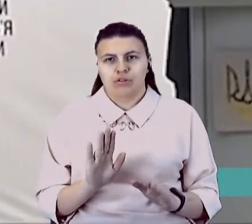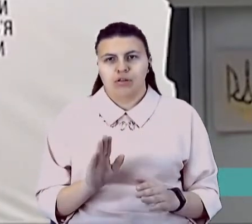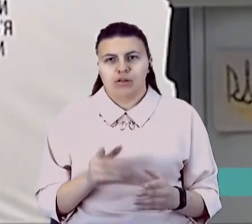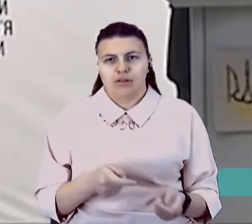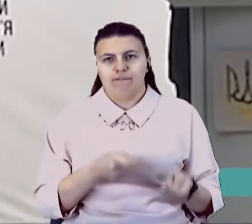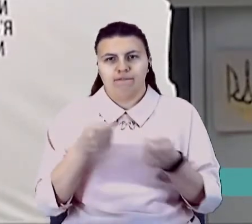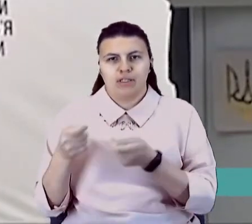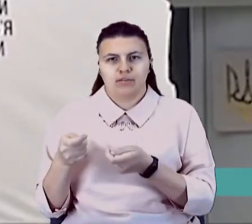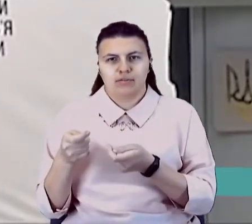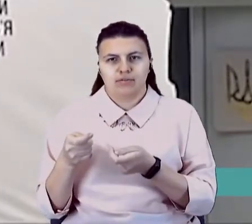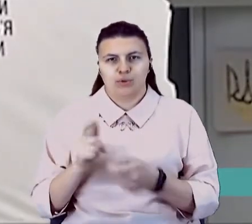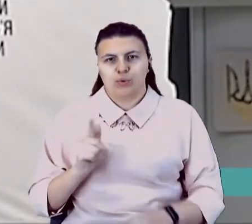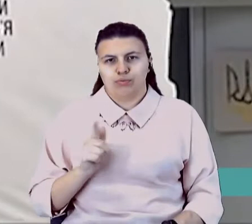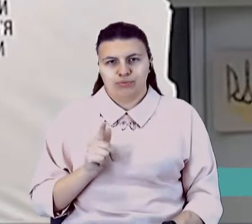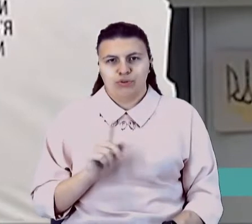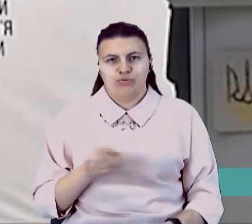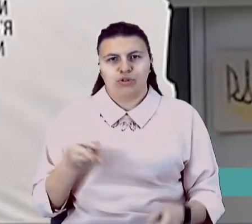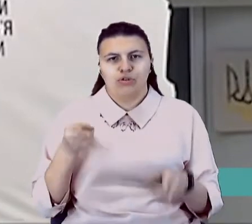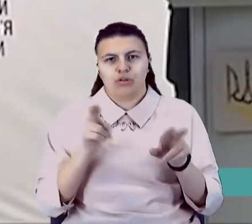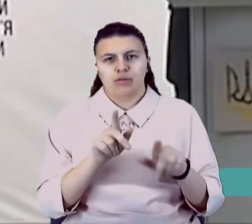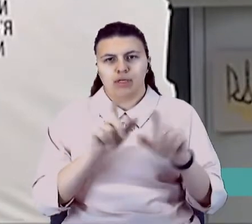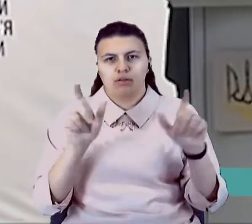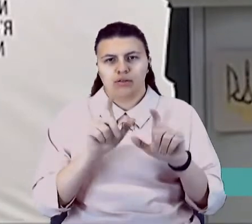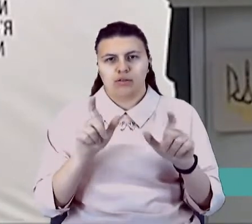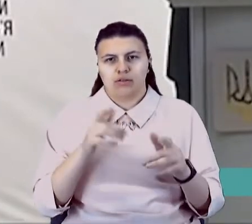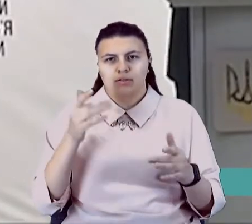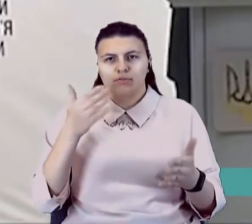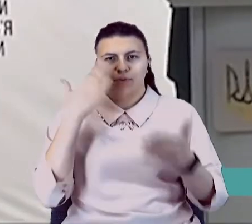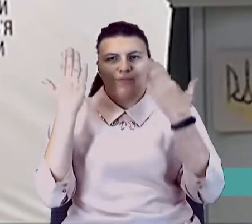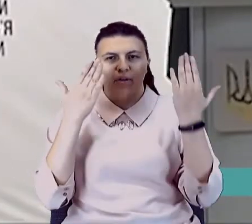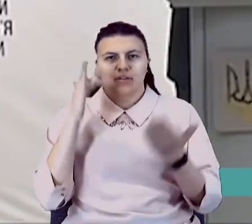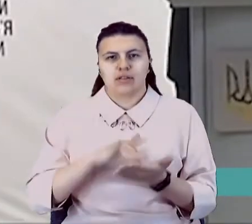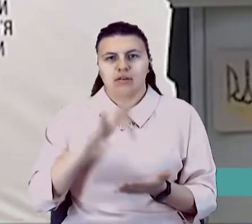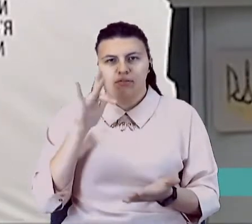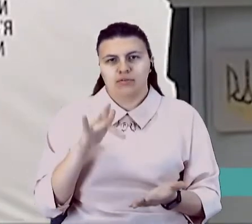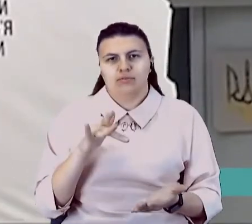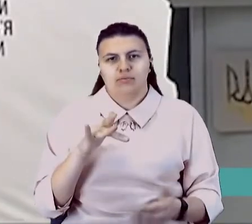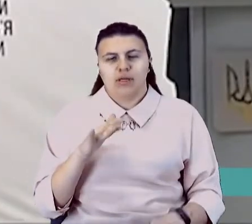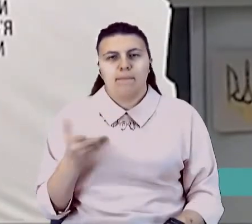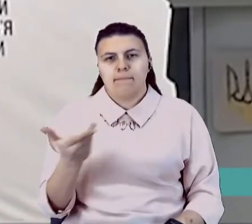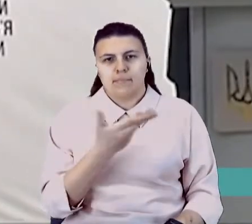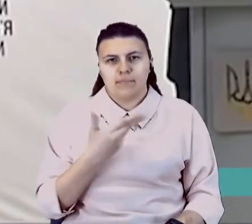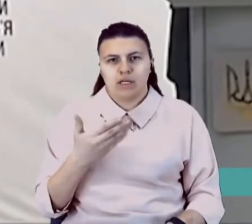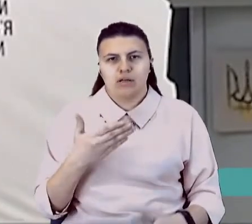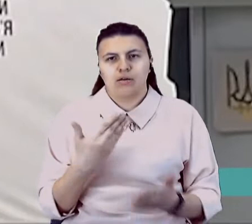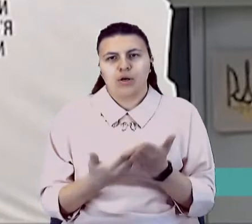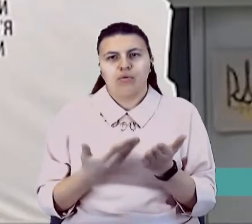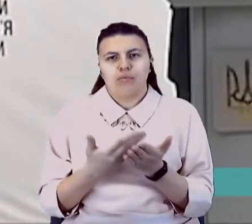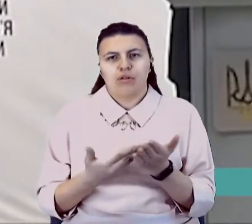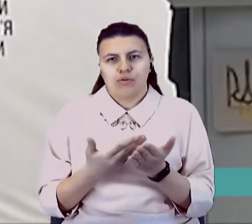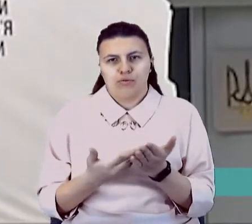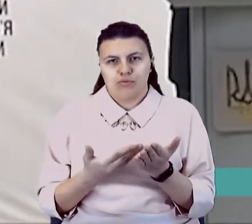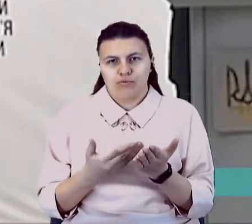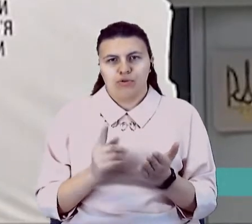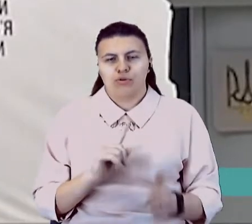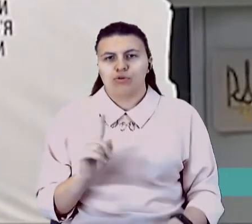стосується решти магазинів, торгово-розважальних центрів, ми рекомендуємо, щоб вони в